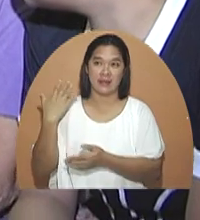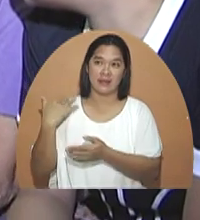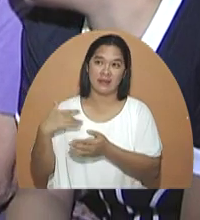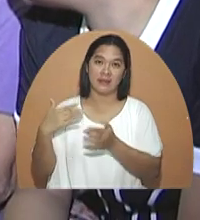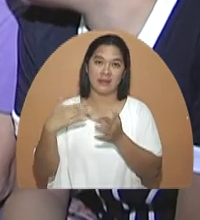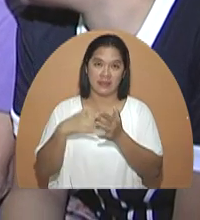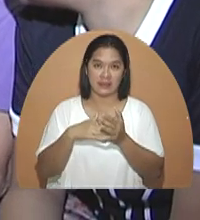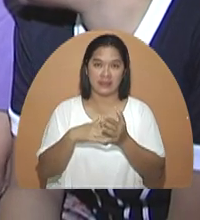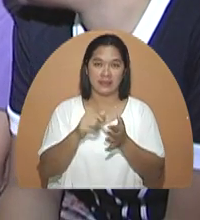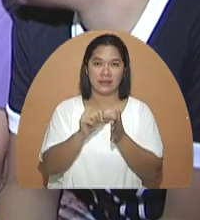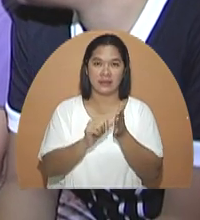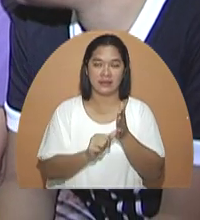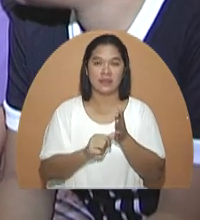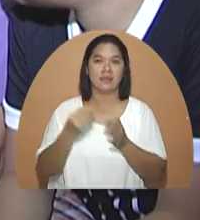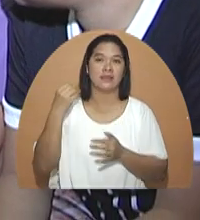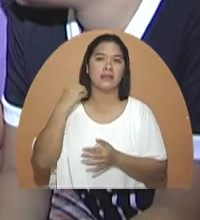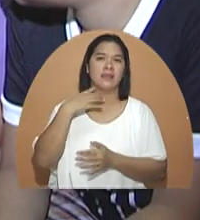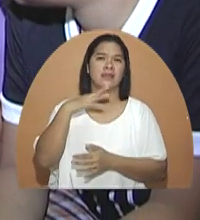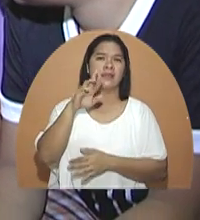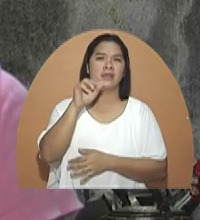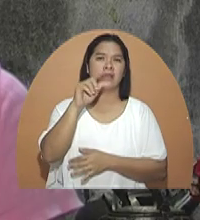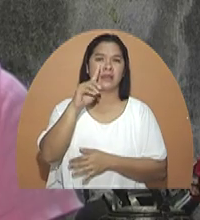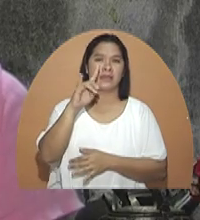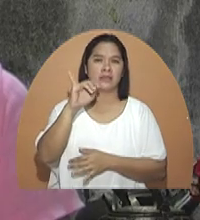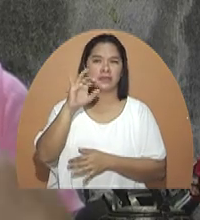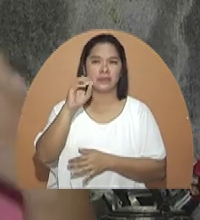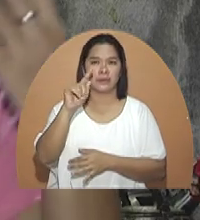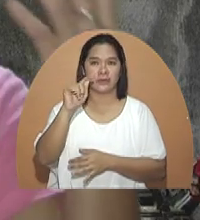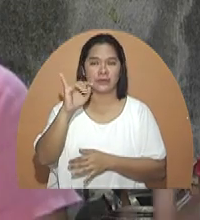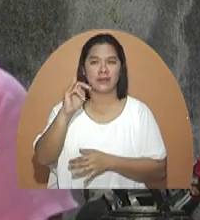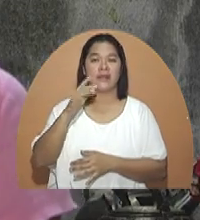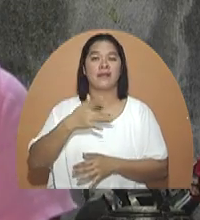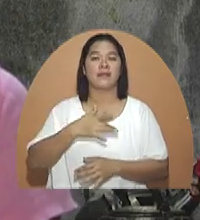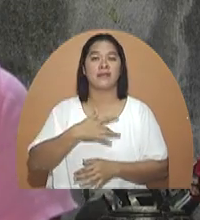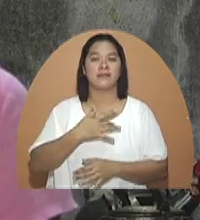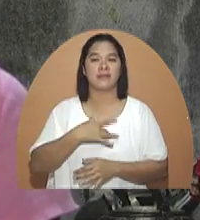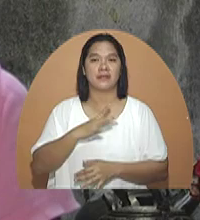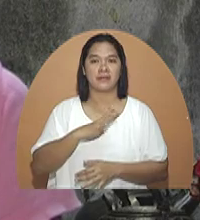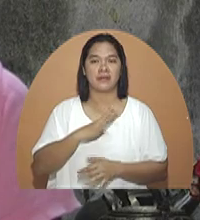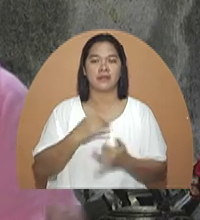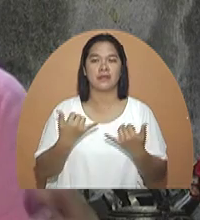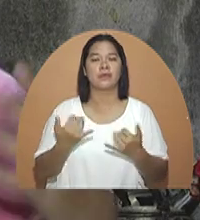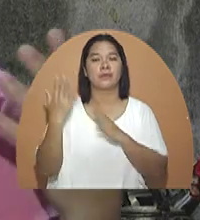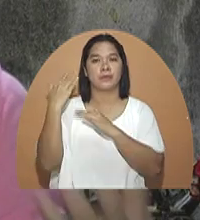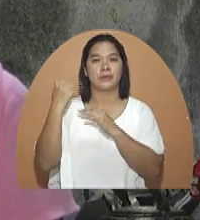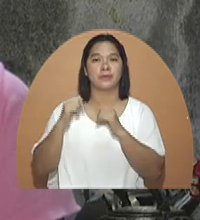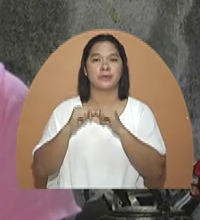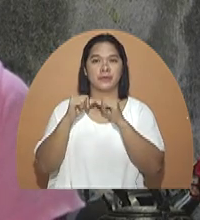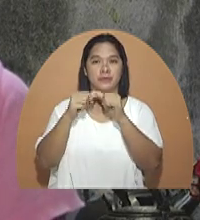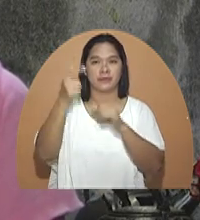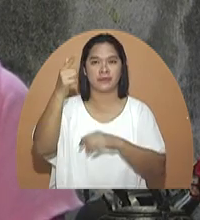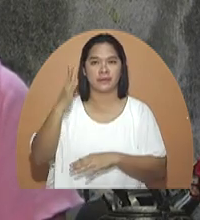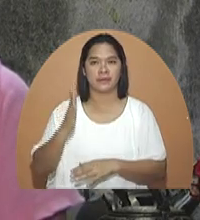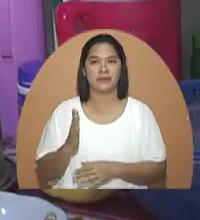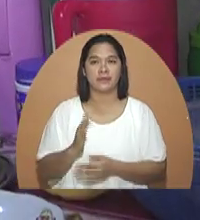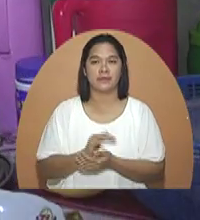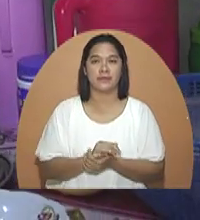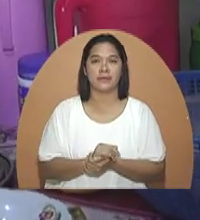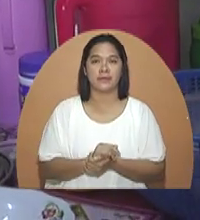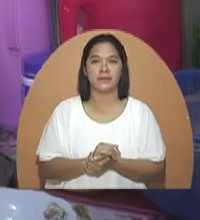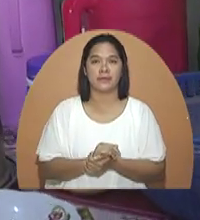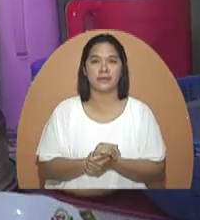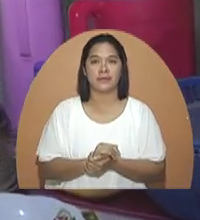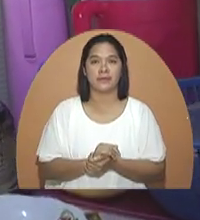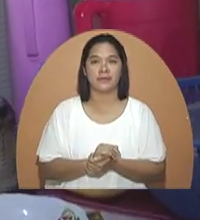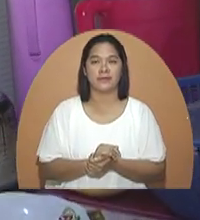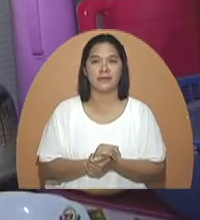na-operahan ako uli at saka na-re-edition ako, mas okay yung naramdaman ko ngayon. Sabi ko, sana tuloy-tuloy na tugad na